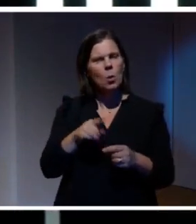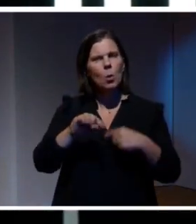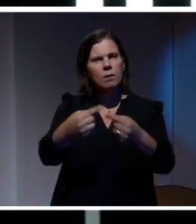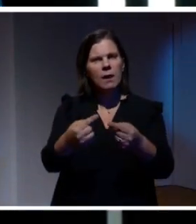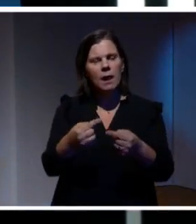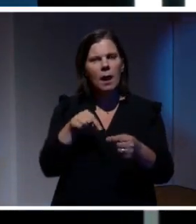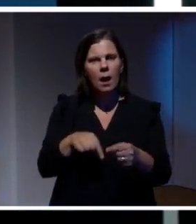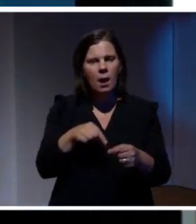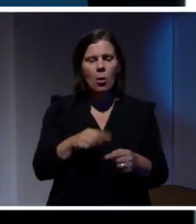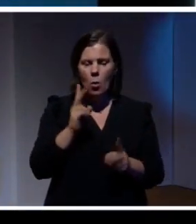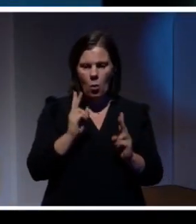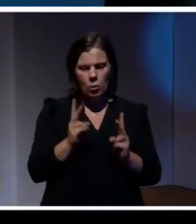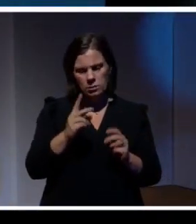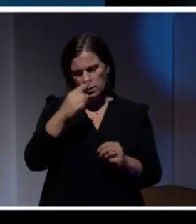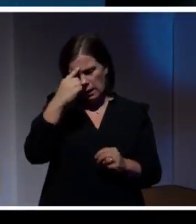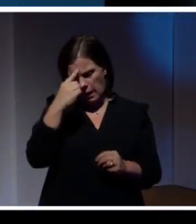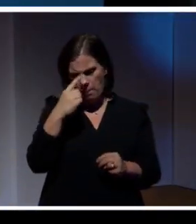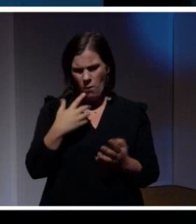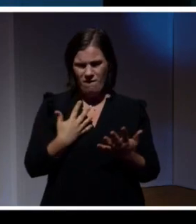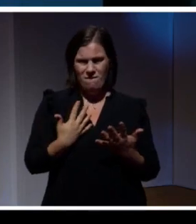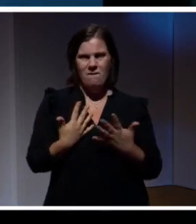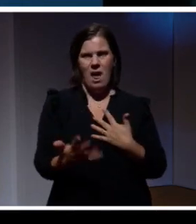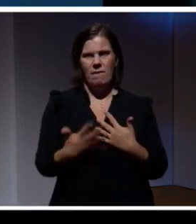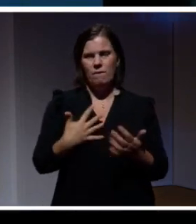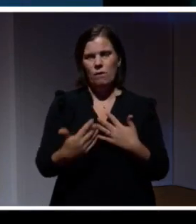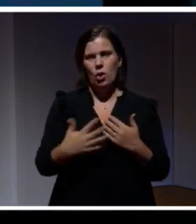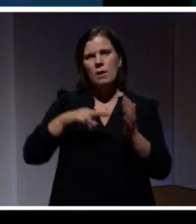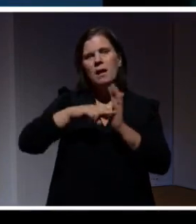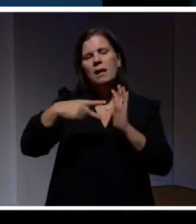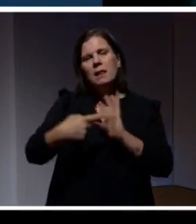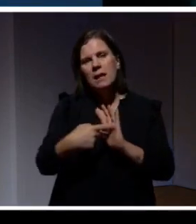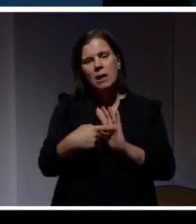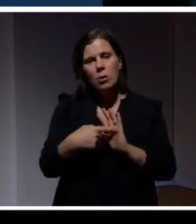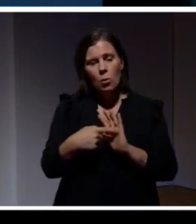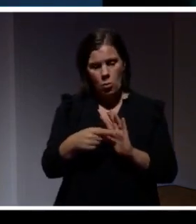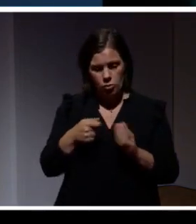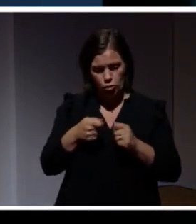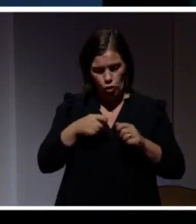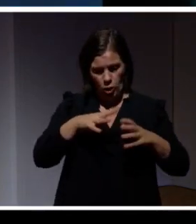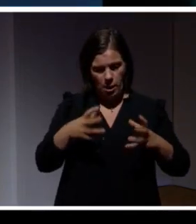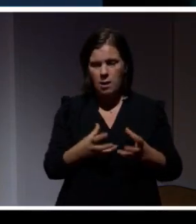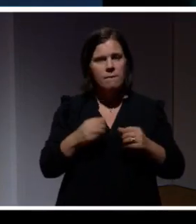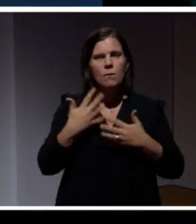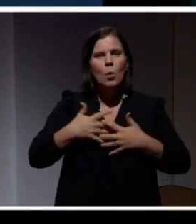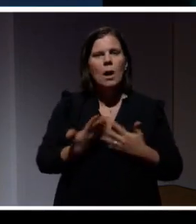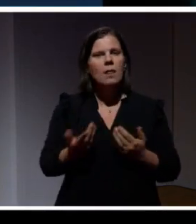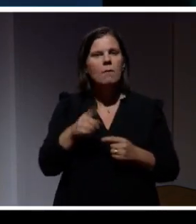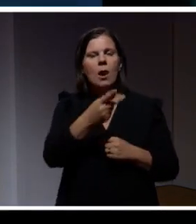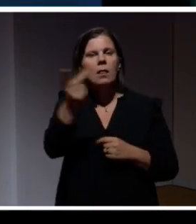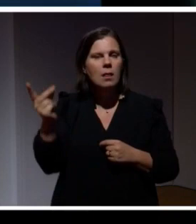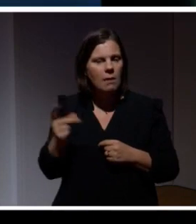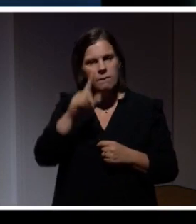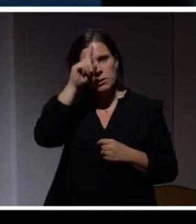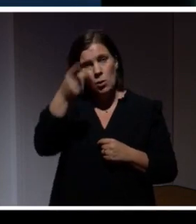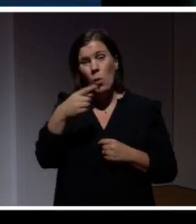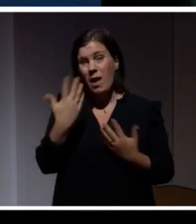det här hjälper oss också att sätta fingret på varför teknik och regleringar faktiskt ibland inte funkar. Så att förstå sig för att